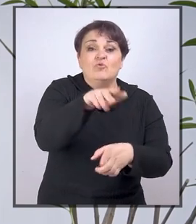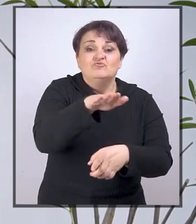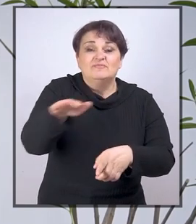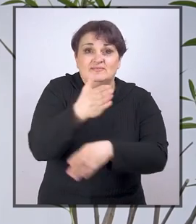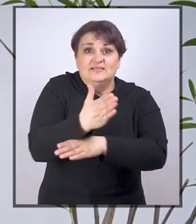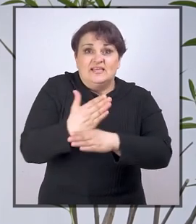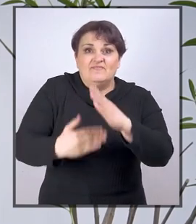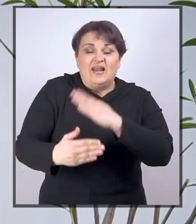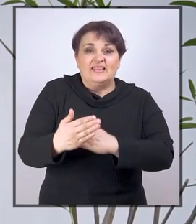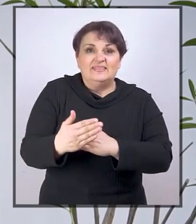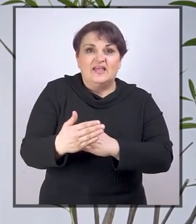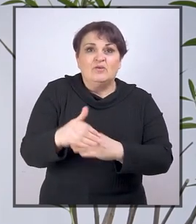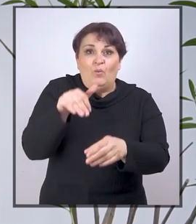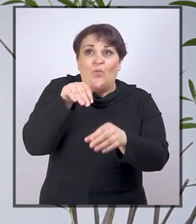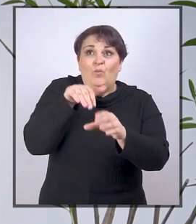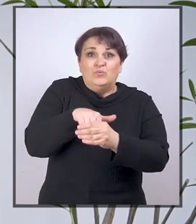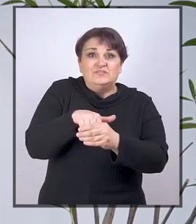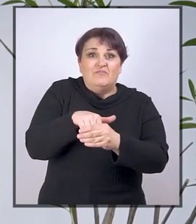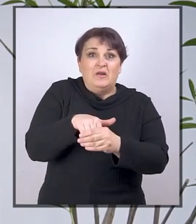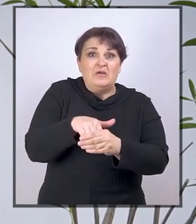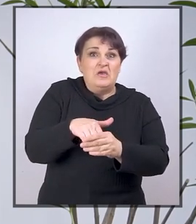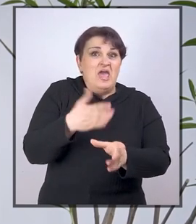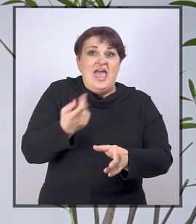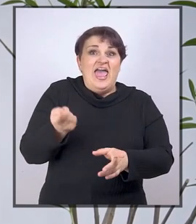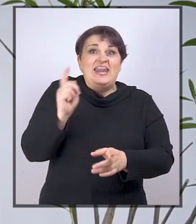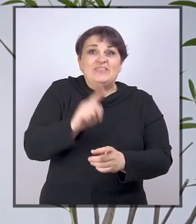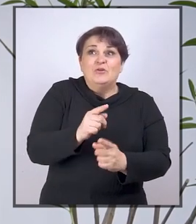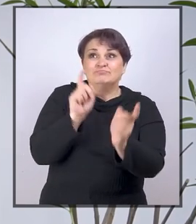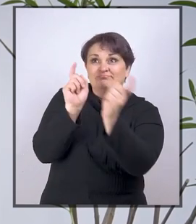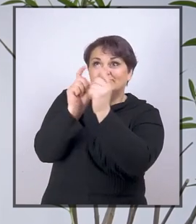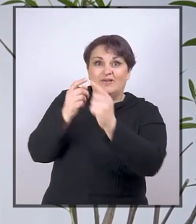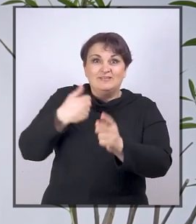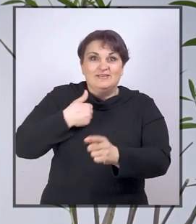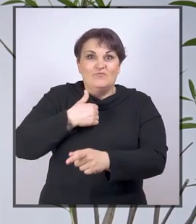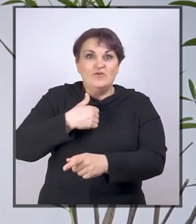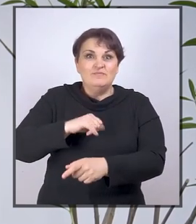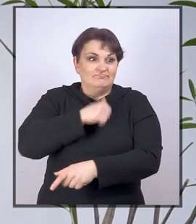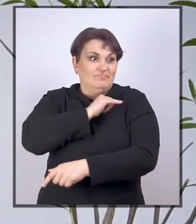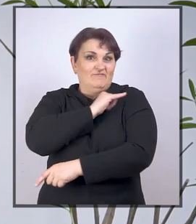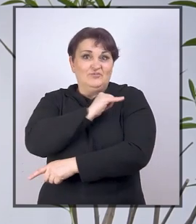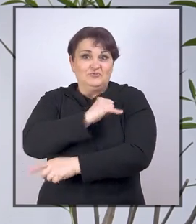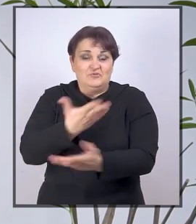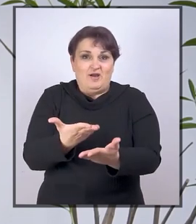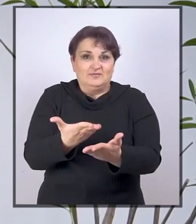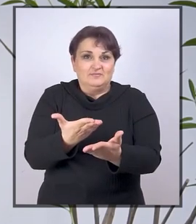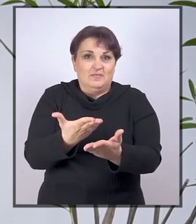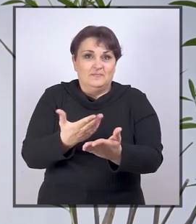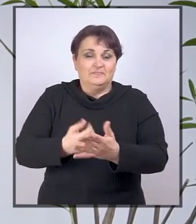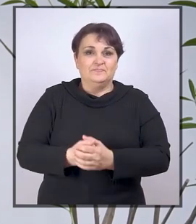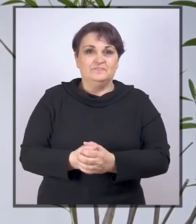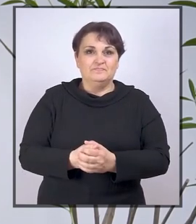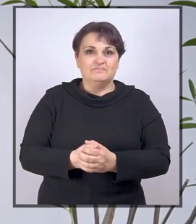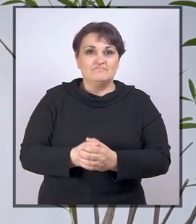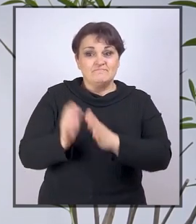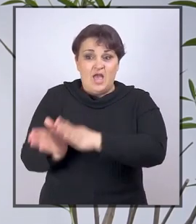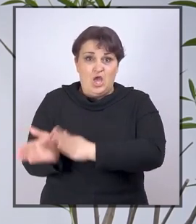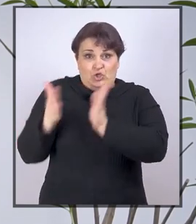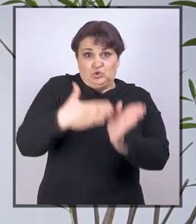zato što djeca sa invaliditetom u stvari apsolutno ne dolaze u dodir sa svojim vršnjacima.